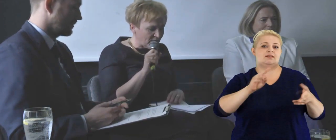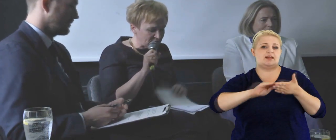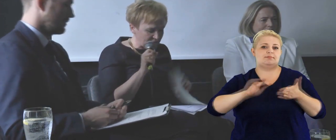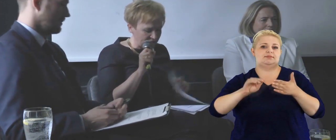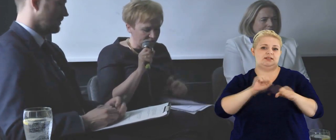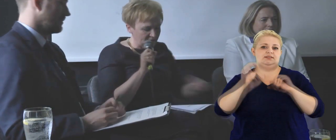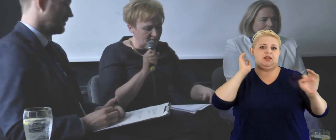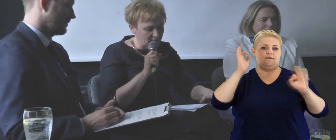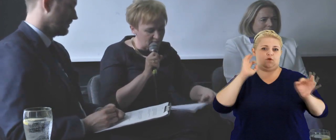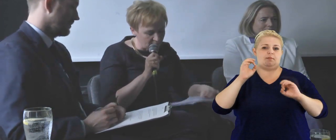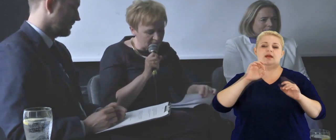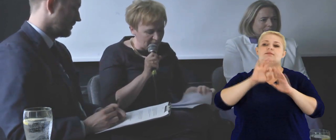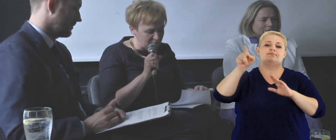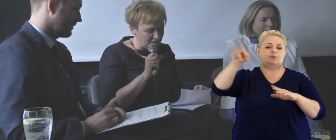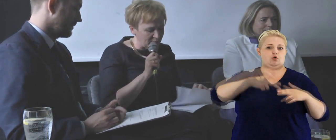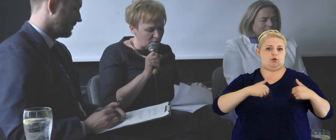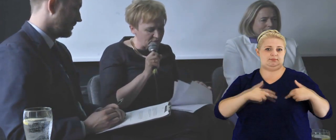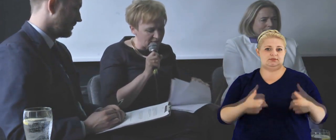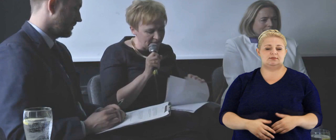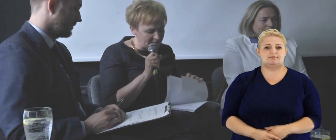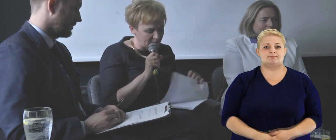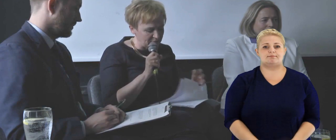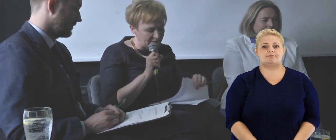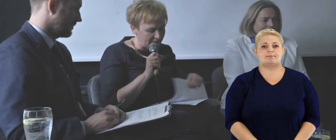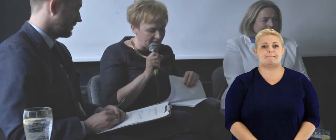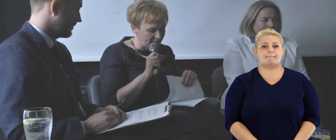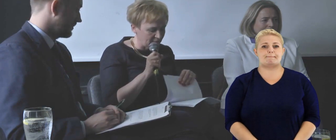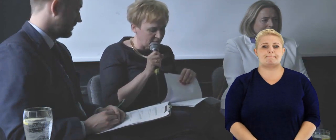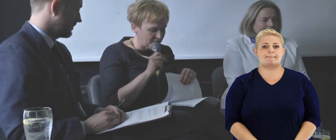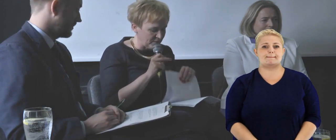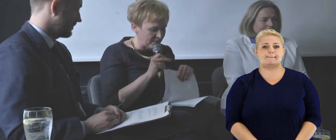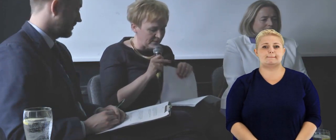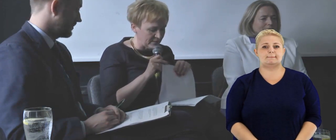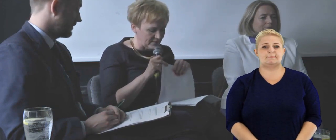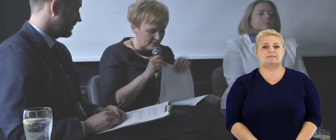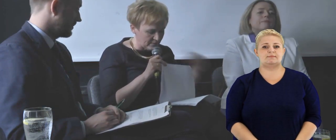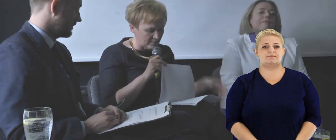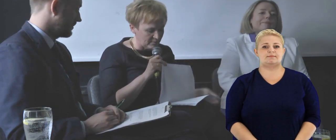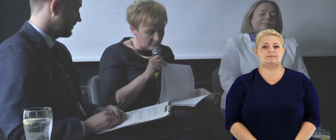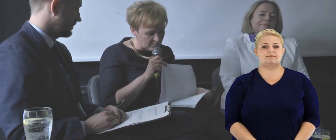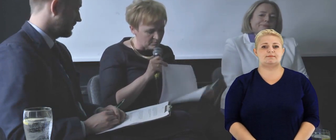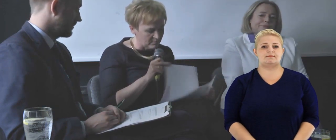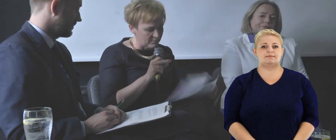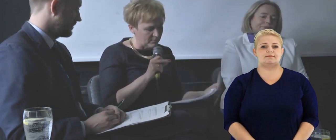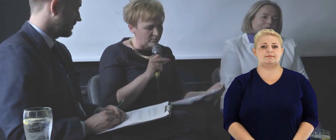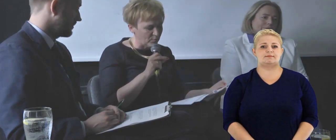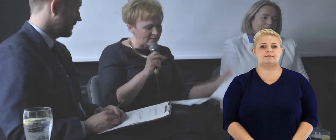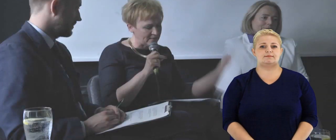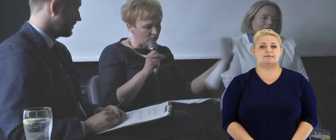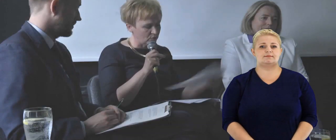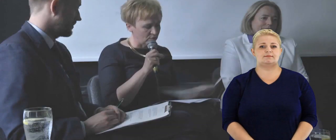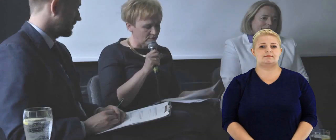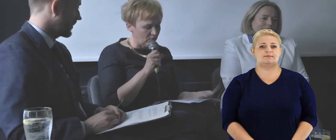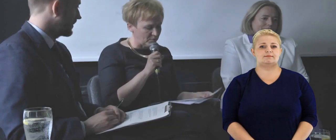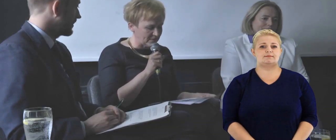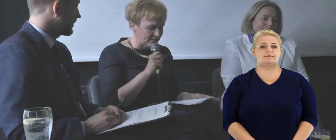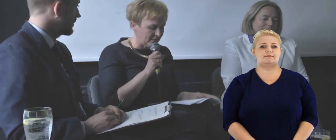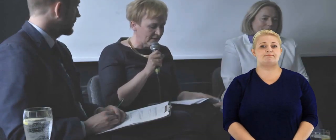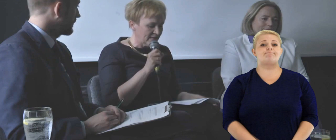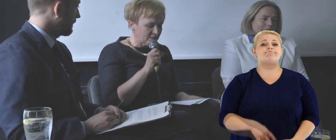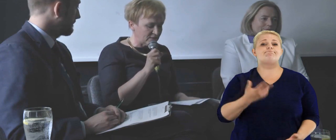Uważa się, tak przynajmniej oficjalnie jest napisane w informacji od